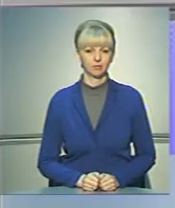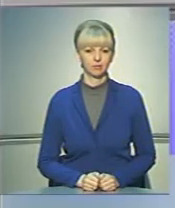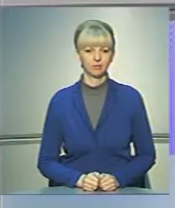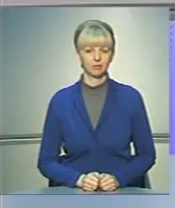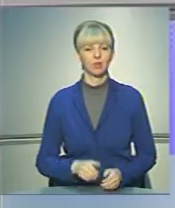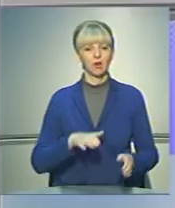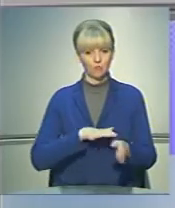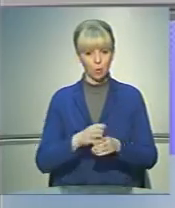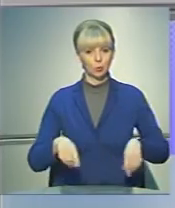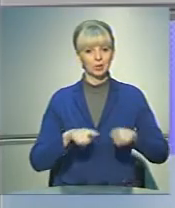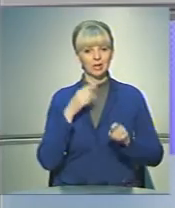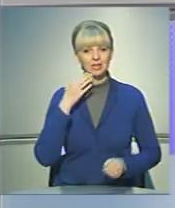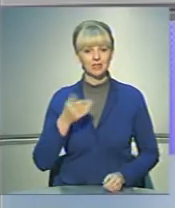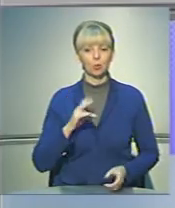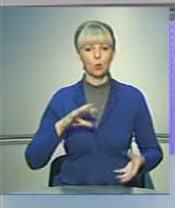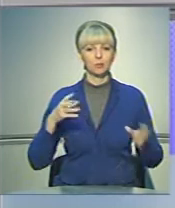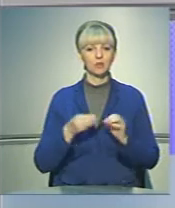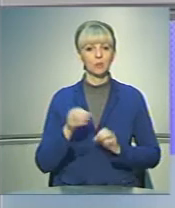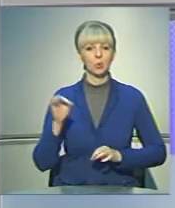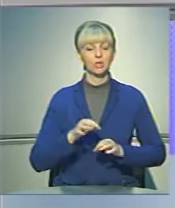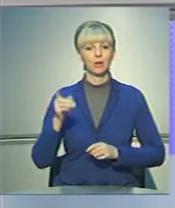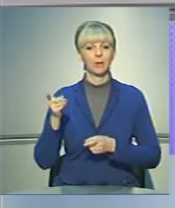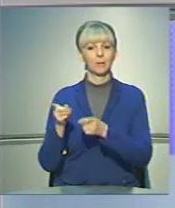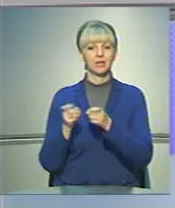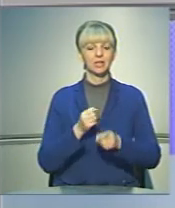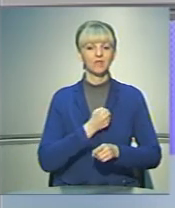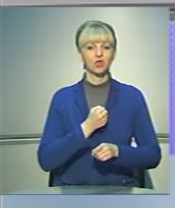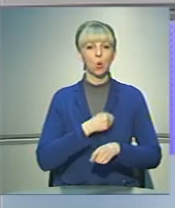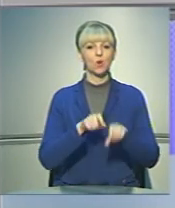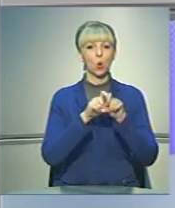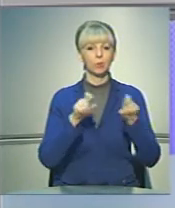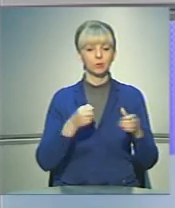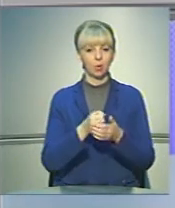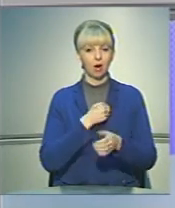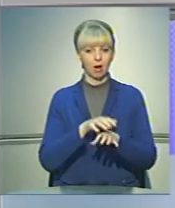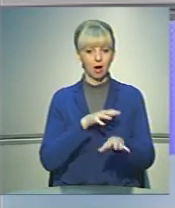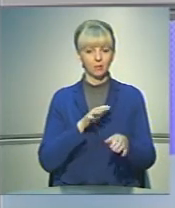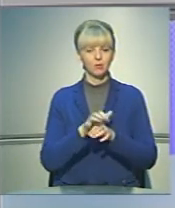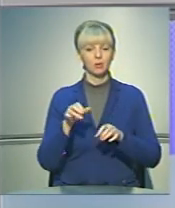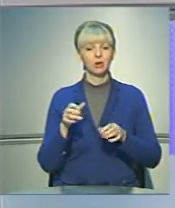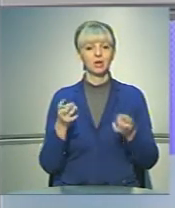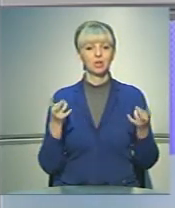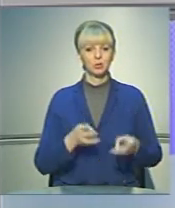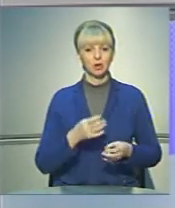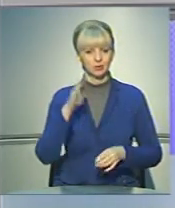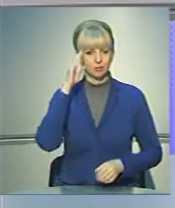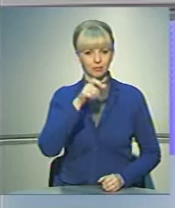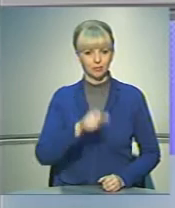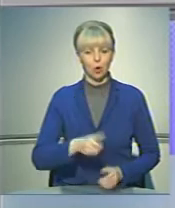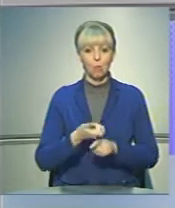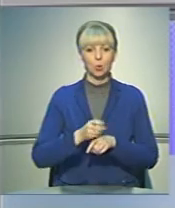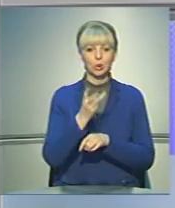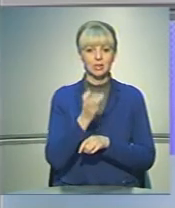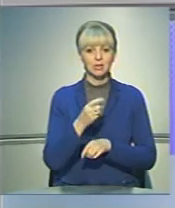Поралися! Так звітують про підсумки осіннього призову військові комісаріати. До армії відправили необхідну кількість юнаків – понад 300.